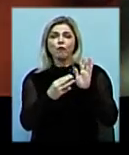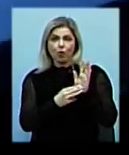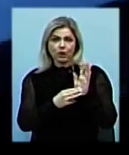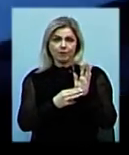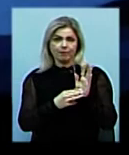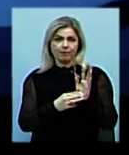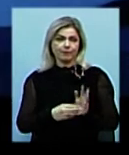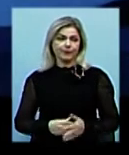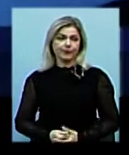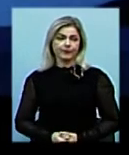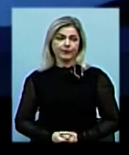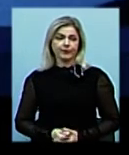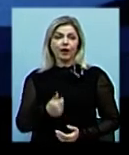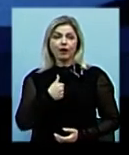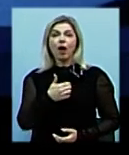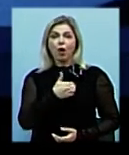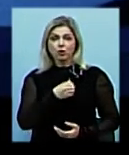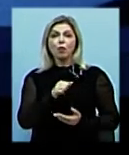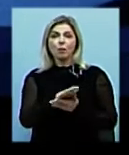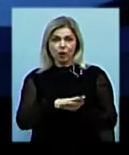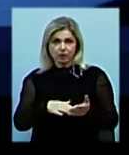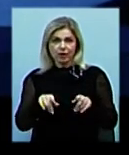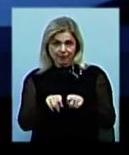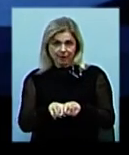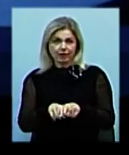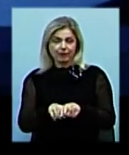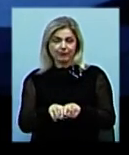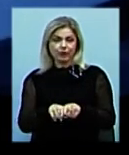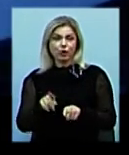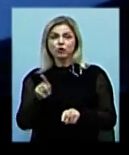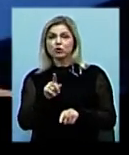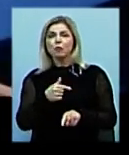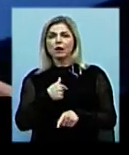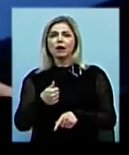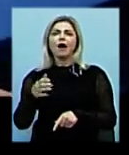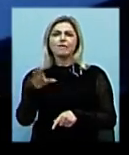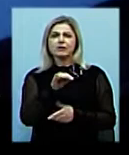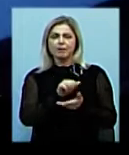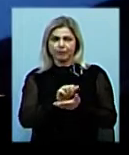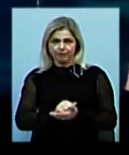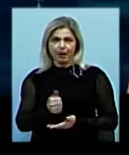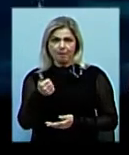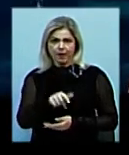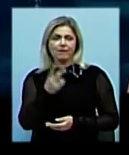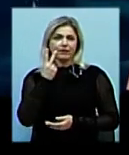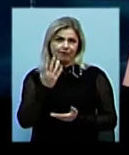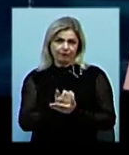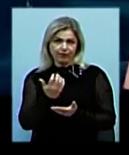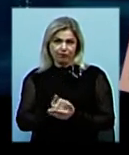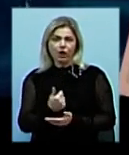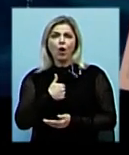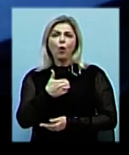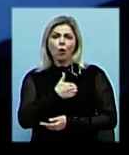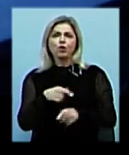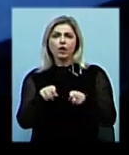Я хочу так продовжувати, щоб я посідала місця, щоб у мене виходило завжди. Я хочу бути